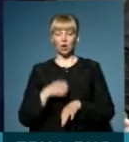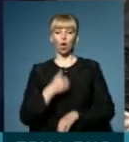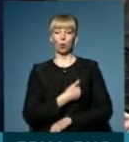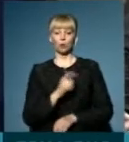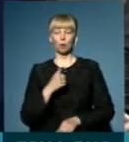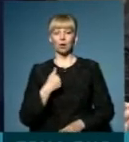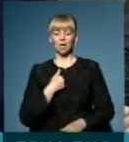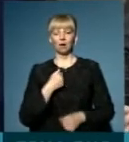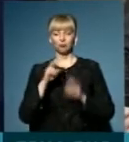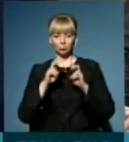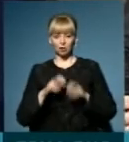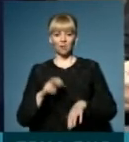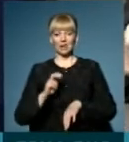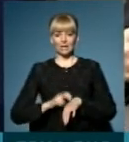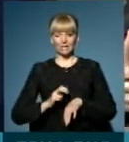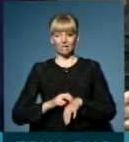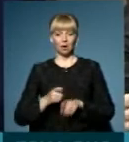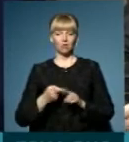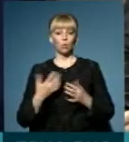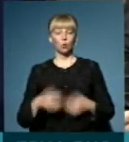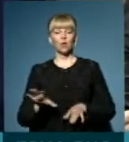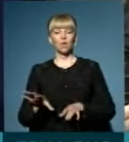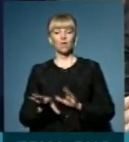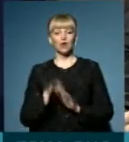я хочу, щоб мене оглянув лікар. Тобто, це вже